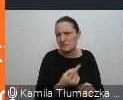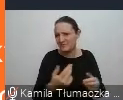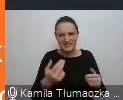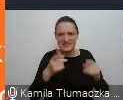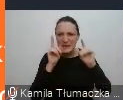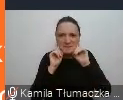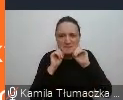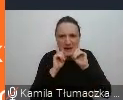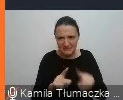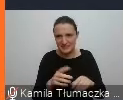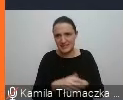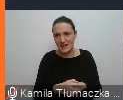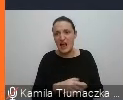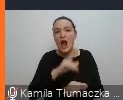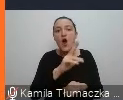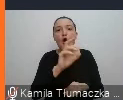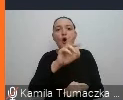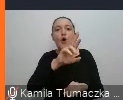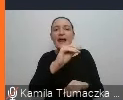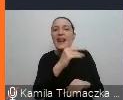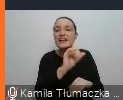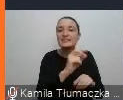nieprawda, a korelacja to nie jest kauzacja.